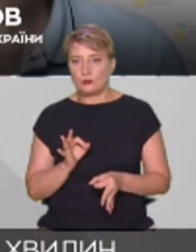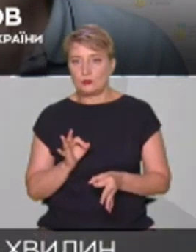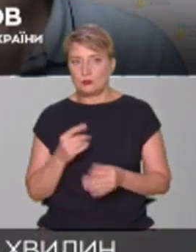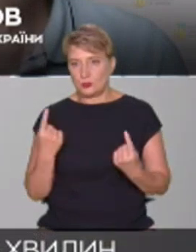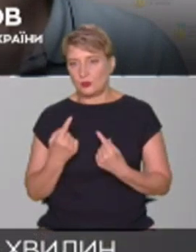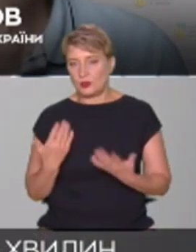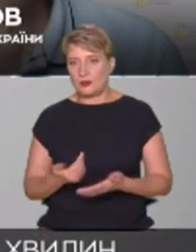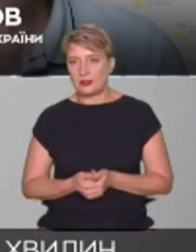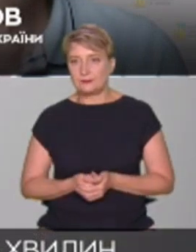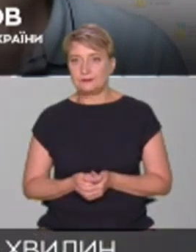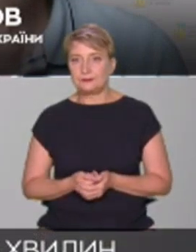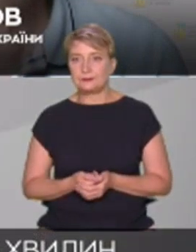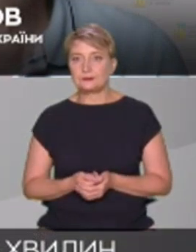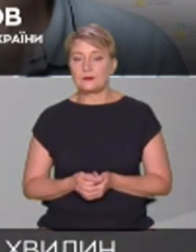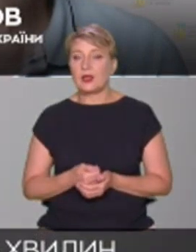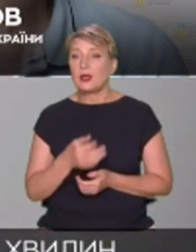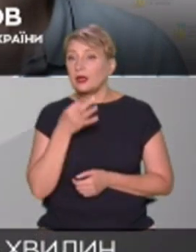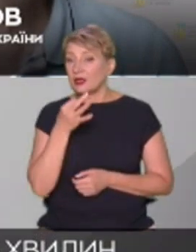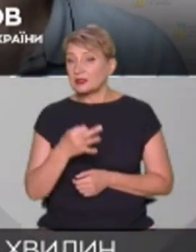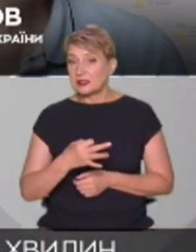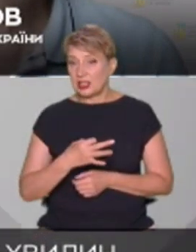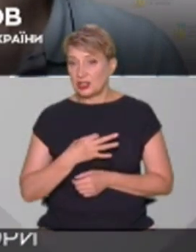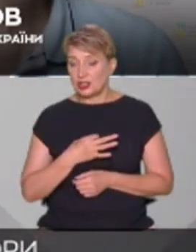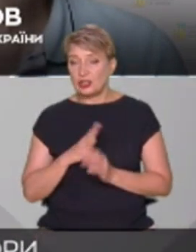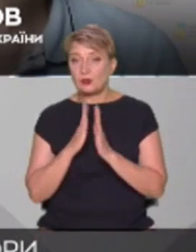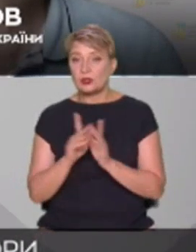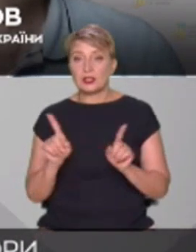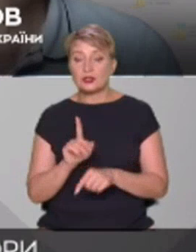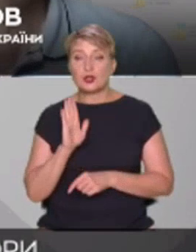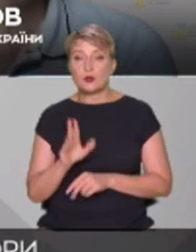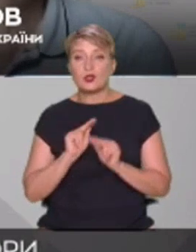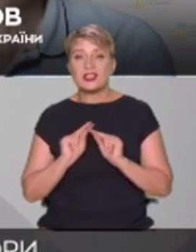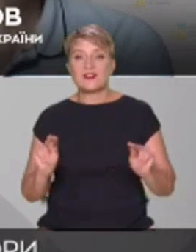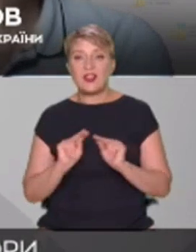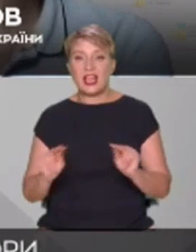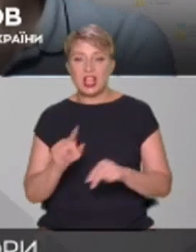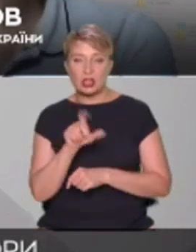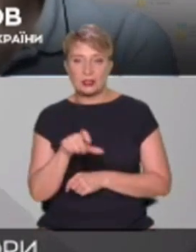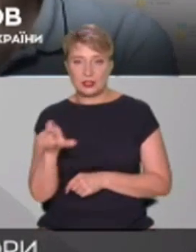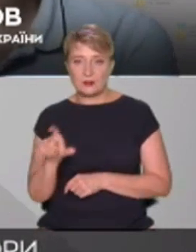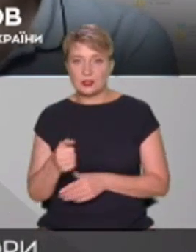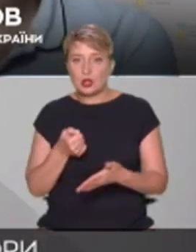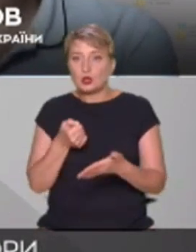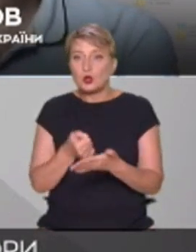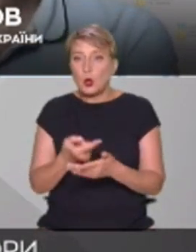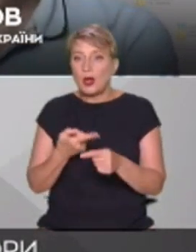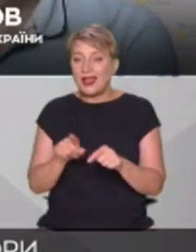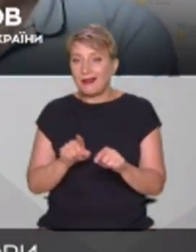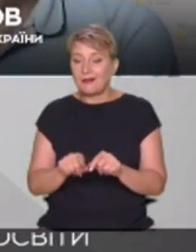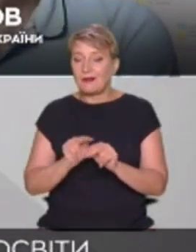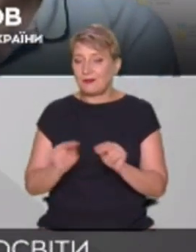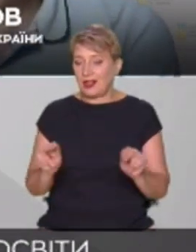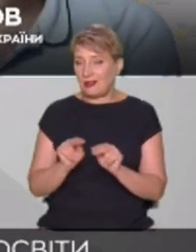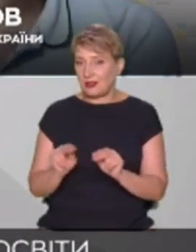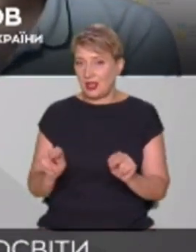Так, зрозуміло. А скажіть, будь ласка, що буде з викладачами, які ось до цього викладали російську мову, тепер як?